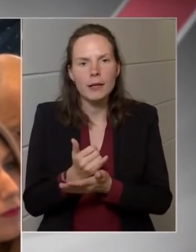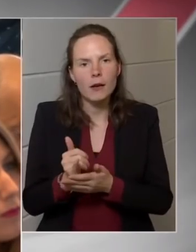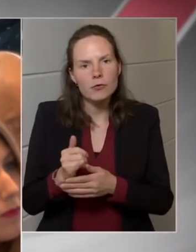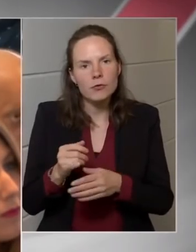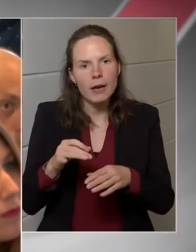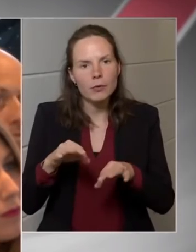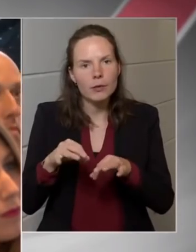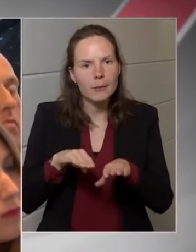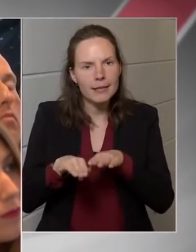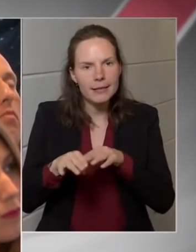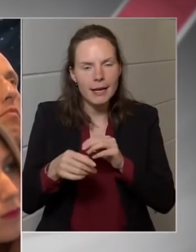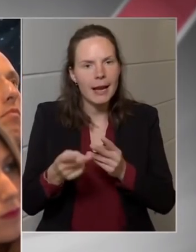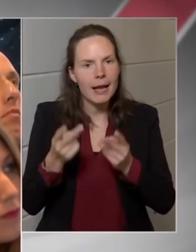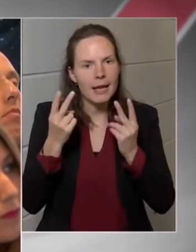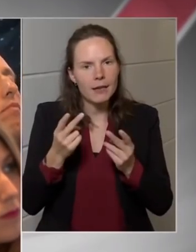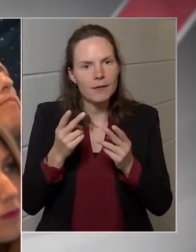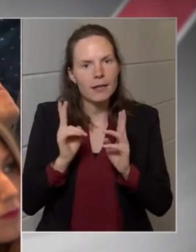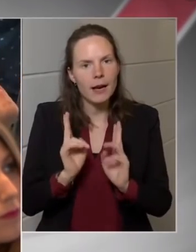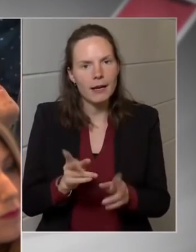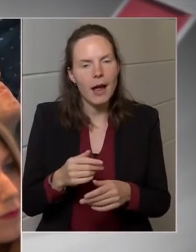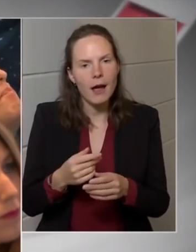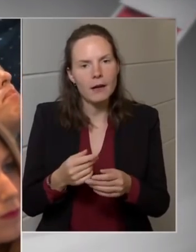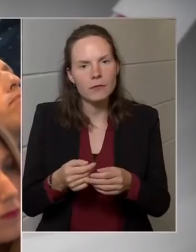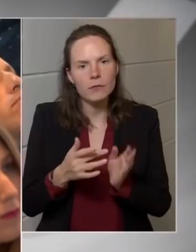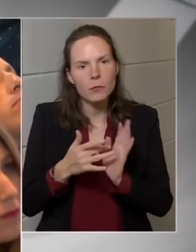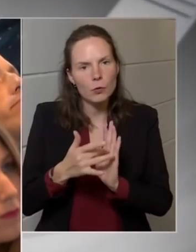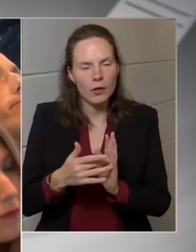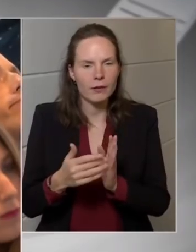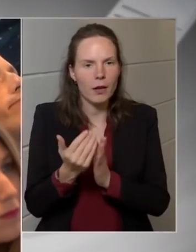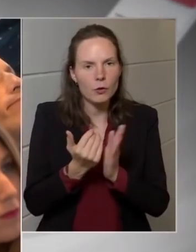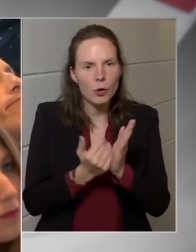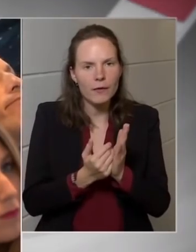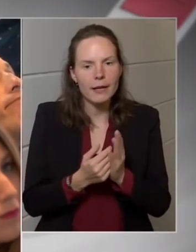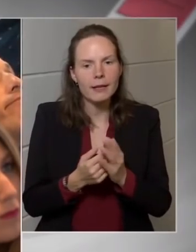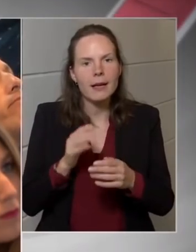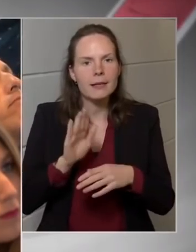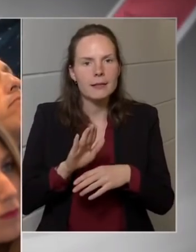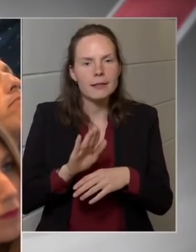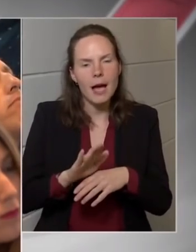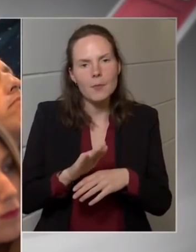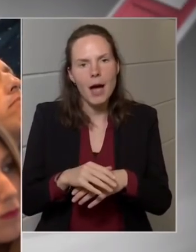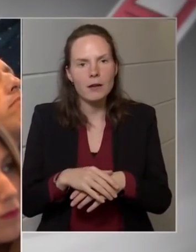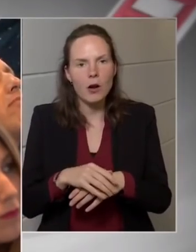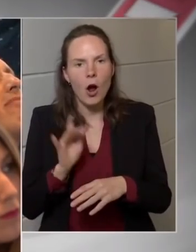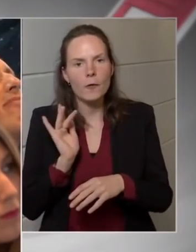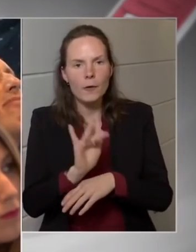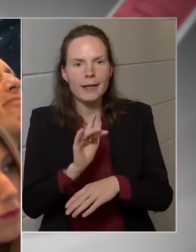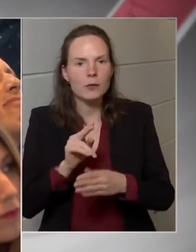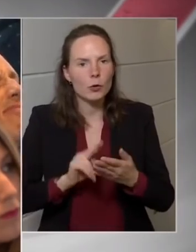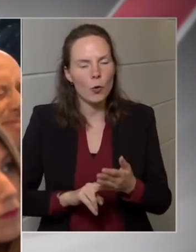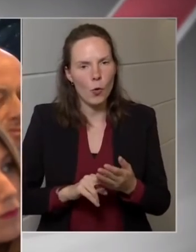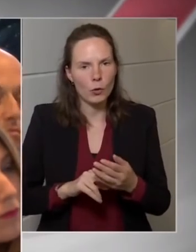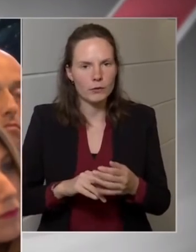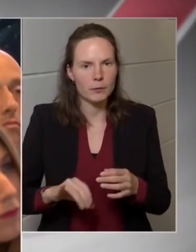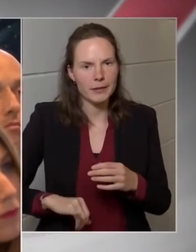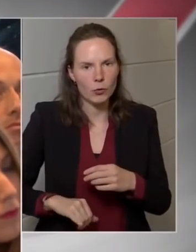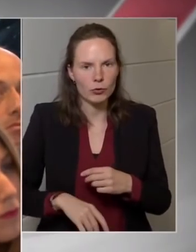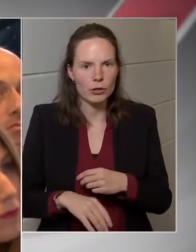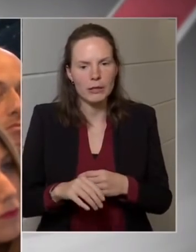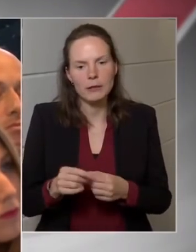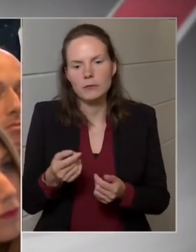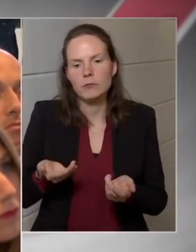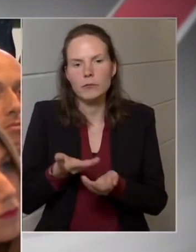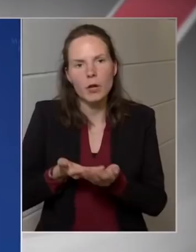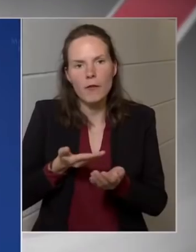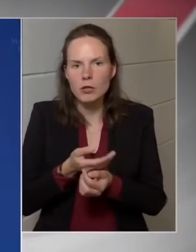alaptörvényt, védenie kell az alkotmányosságot, ezért számára vétójogot biztosítok valamennyi minisztériumi előterjesztéssel szemben. Ez mit jelent a